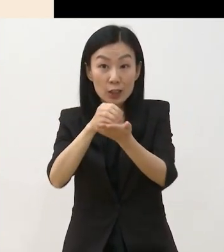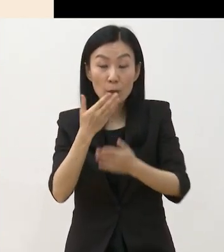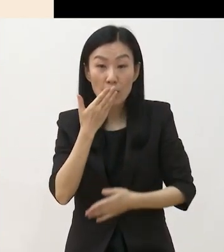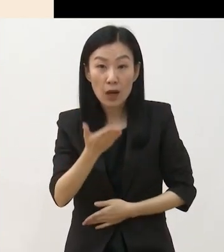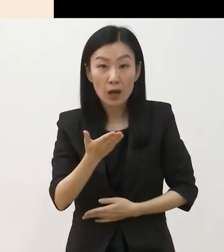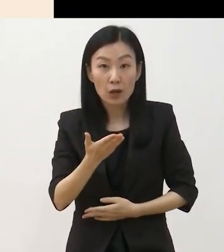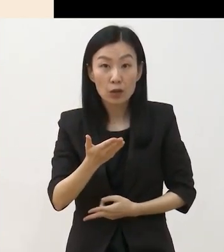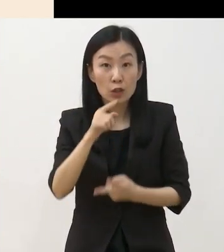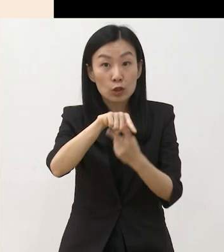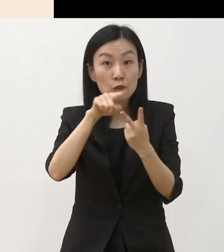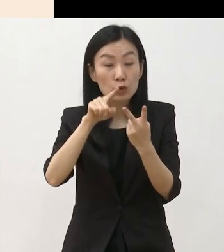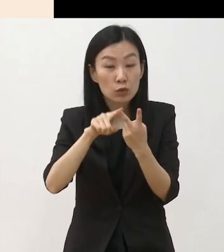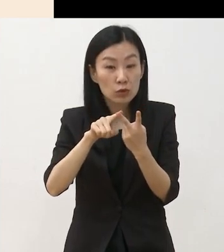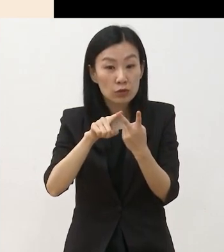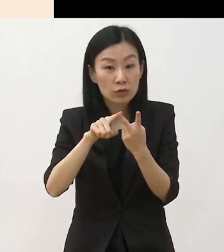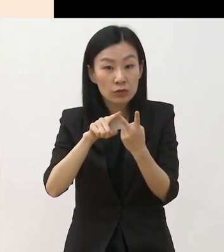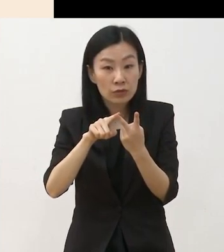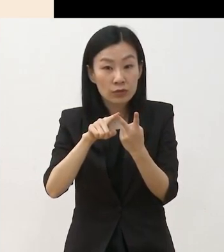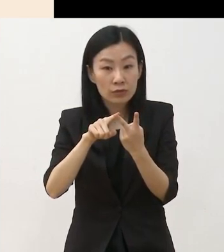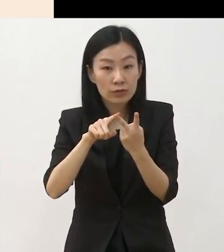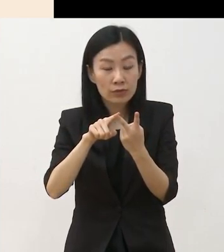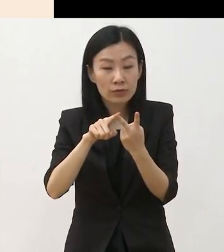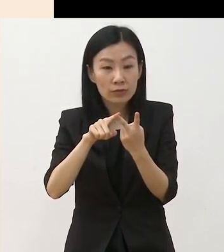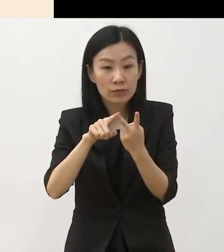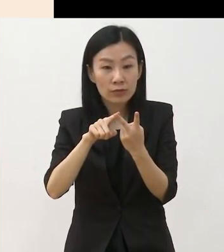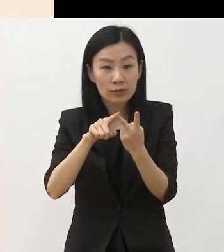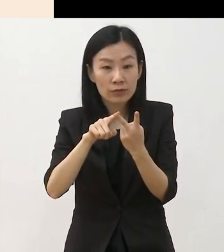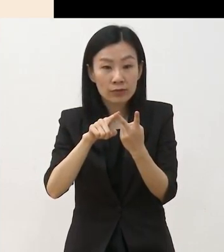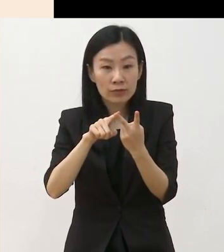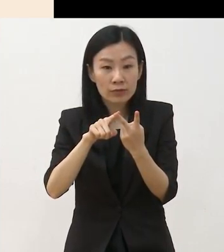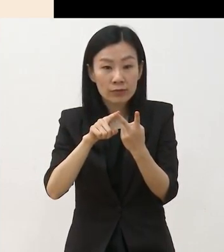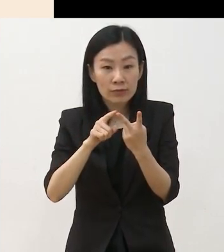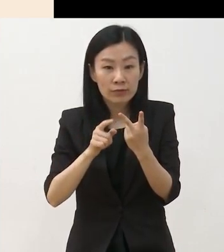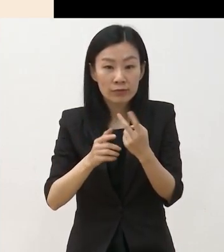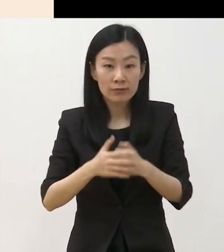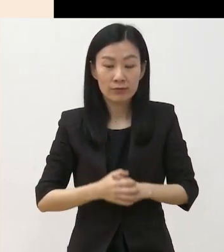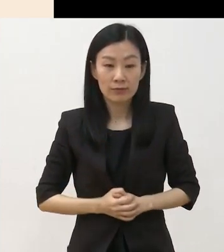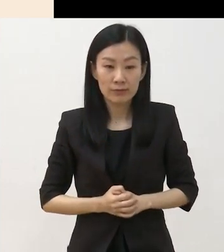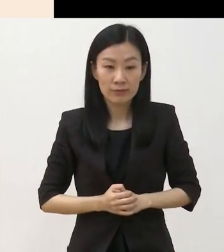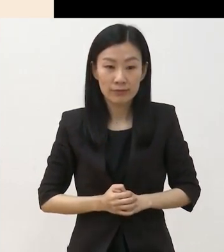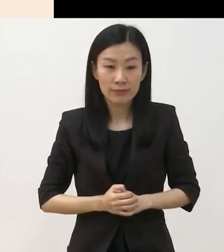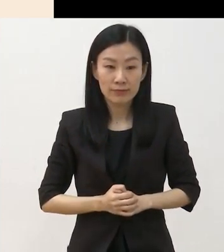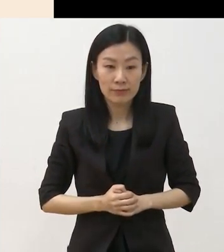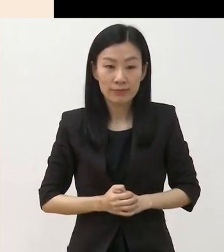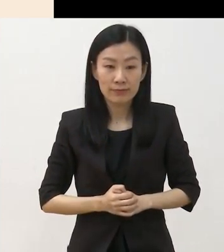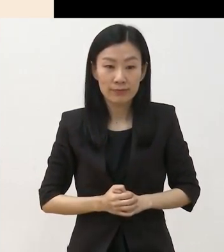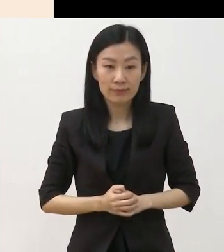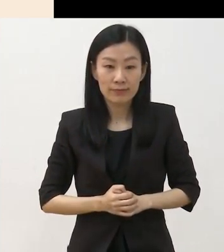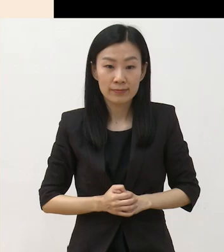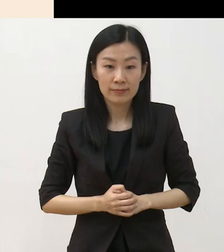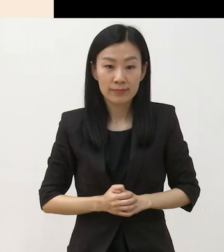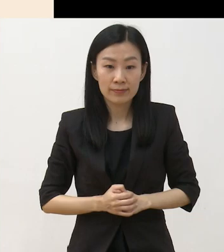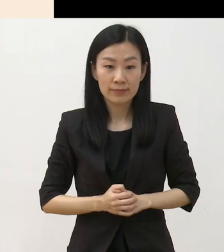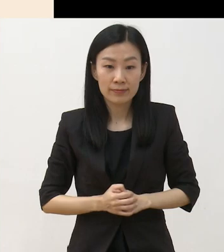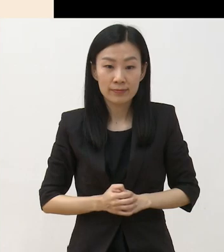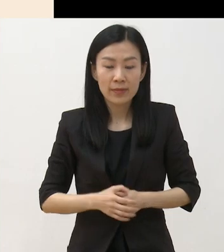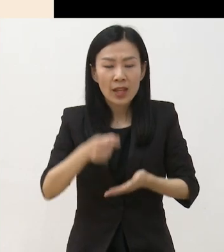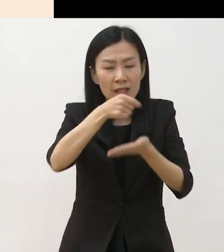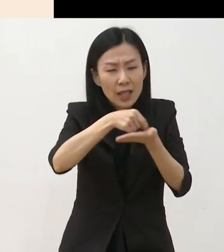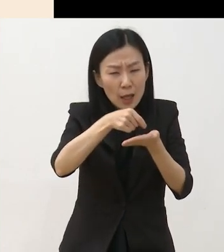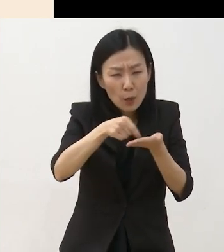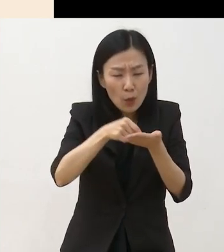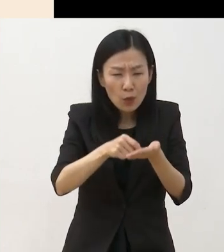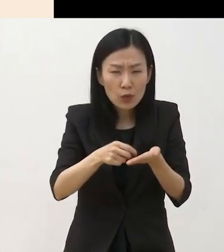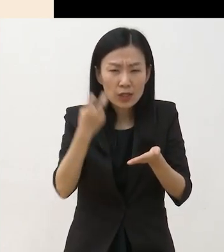복수의 신청이 가능하도록 문을 열었습니다 대본심의는 긴 물리적 시간이 소요되어